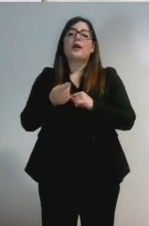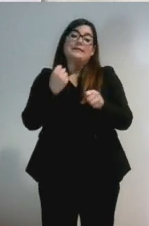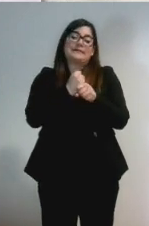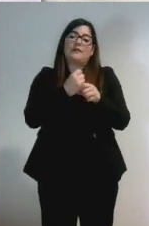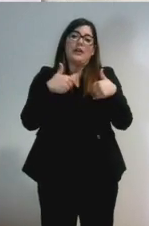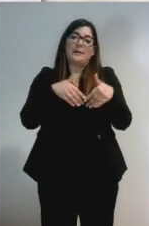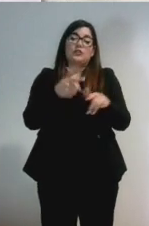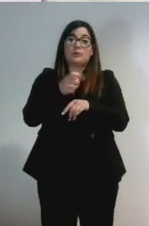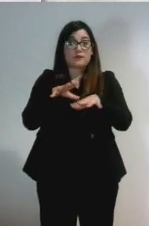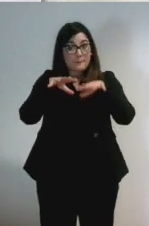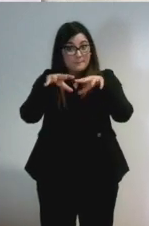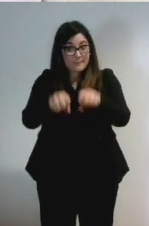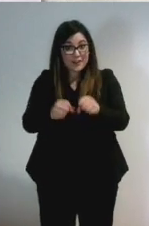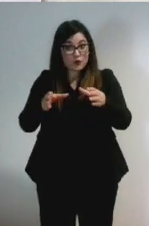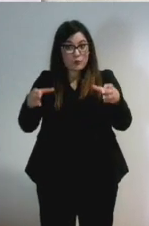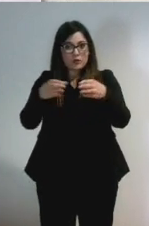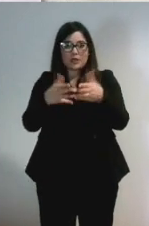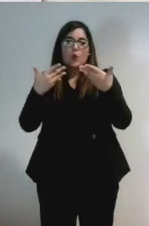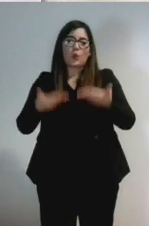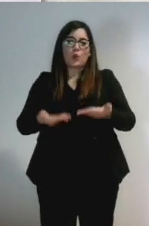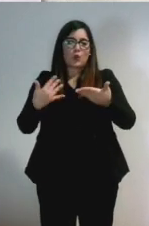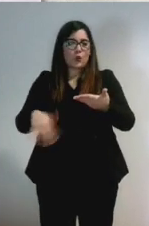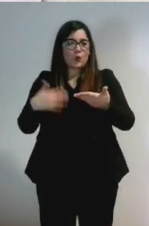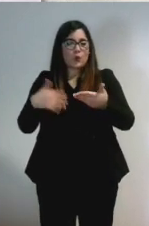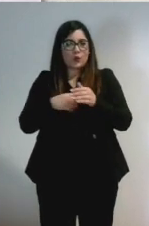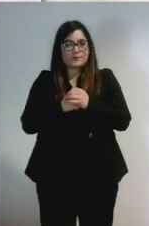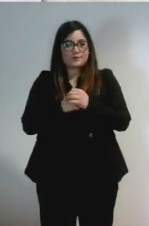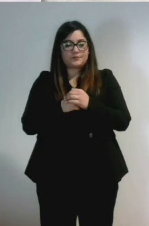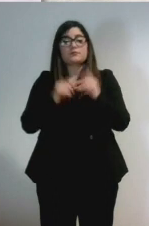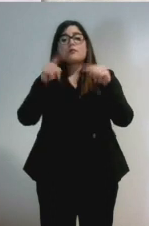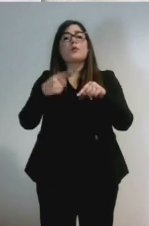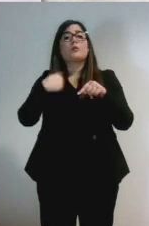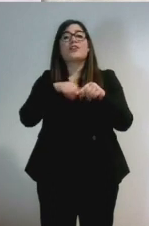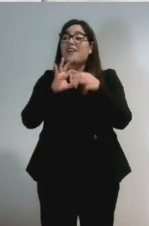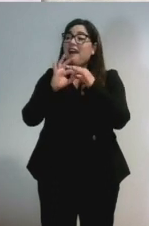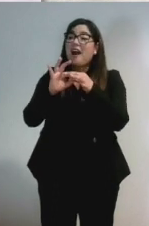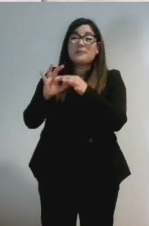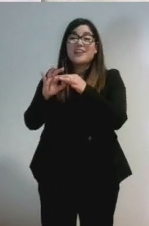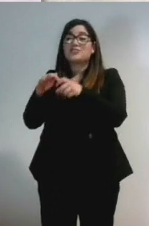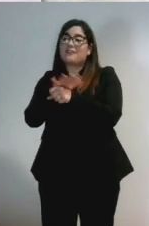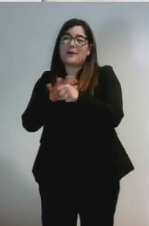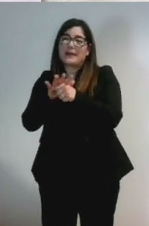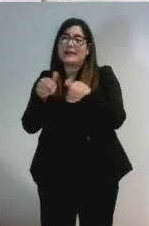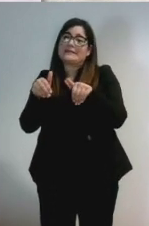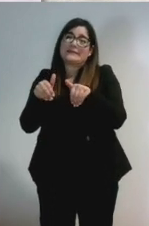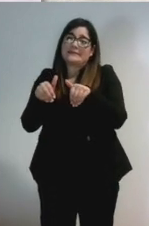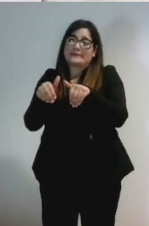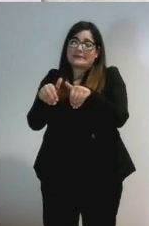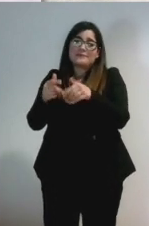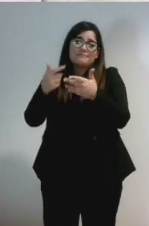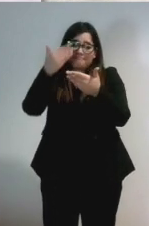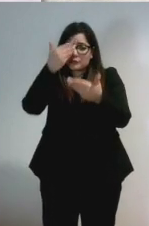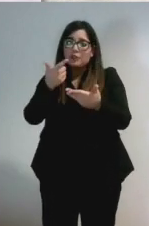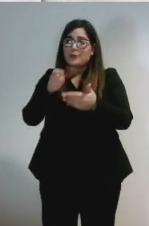'impegno della comunità è gravoso. Siamo quelli che trascurano gli amici e la famiglia per dedicare tutto il nostro tempo ai